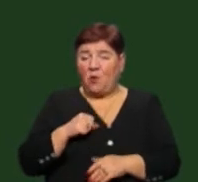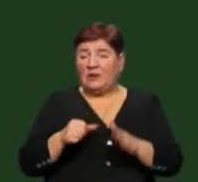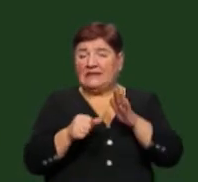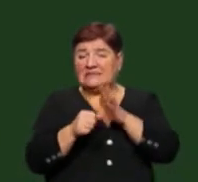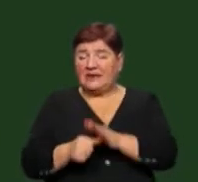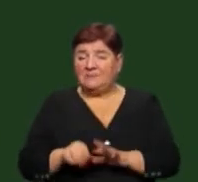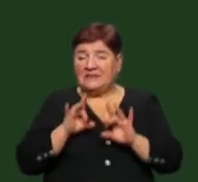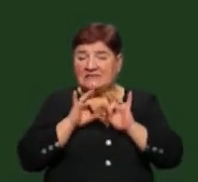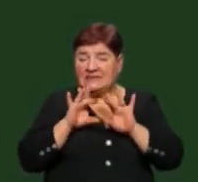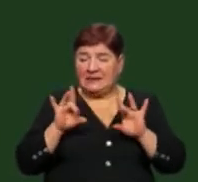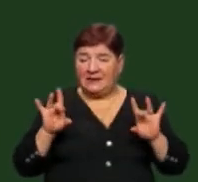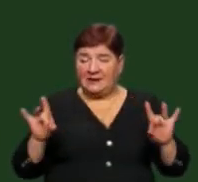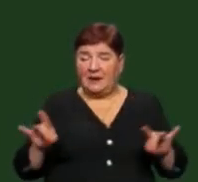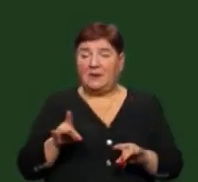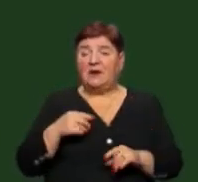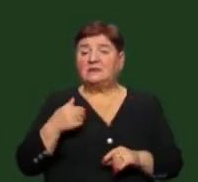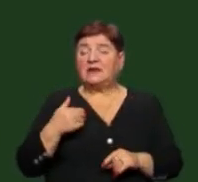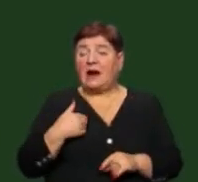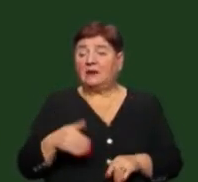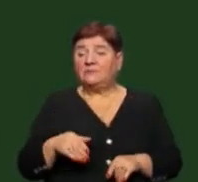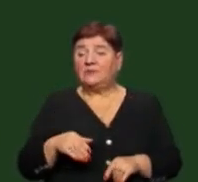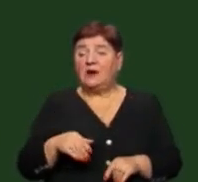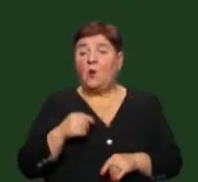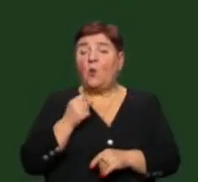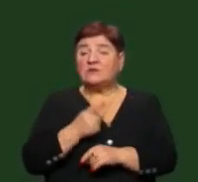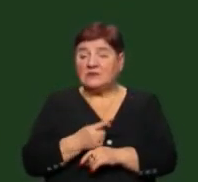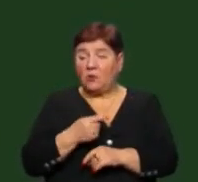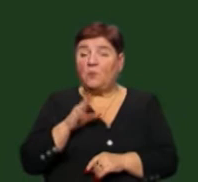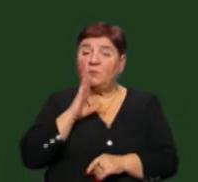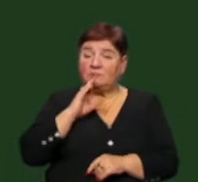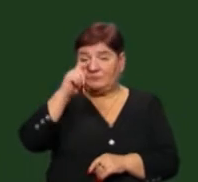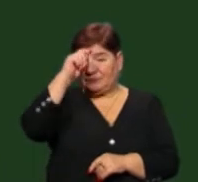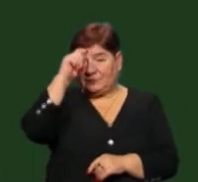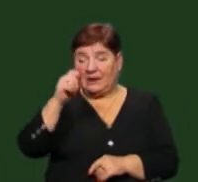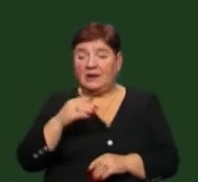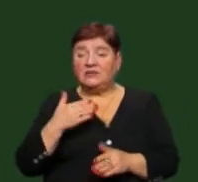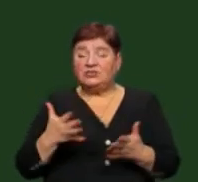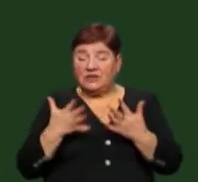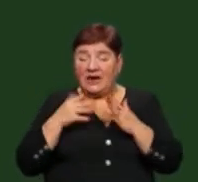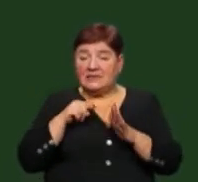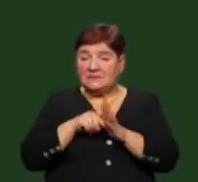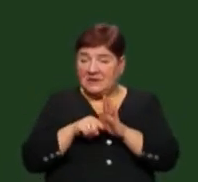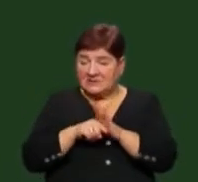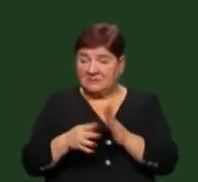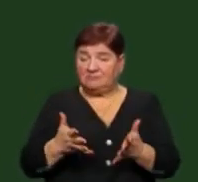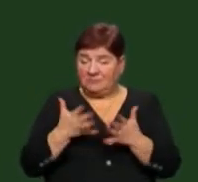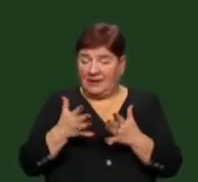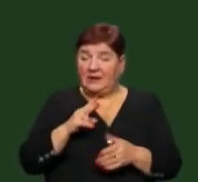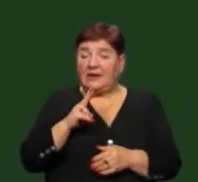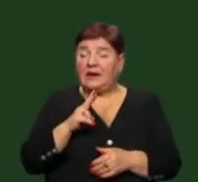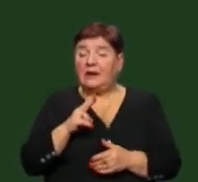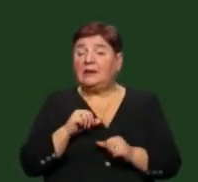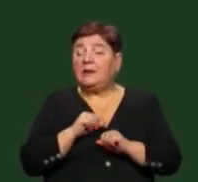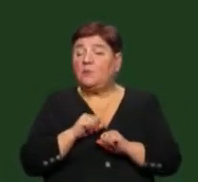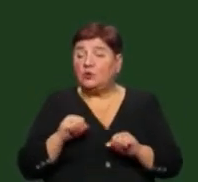дискримінаційна реклама. Також визначено дискримінаційну рекламу за ознакою статті. Тобто теж ми маємо чіткий зміст цієї норми, який передбачає